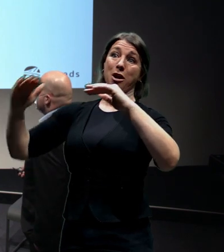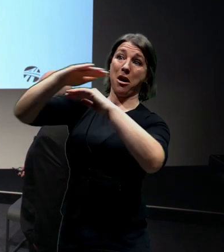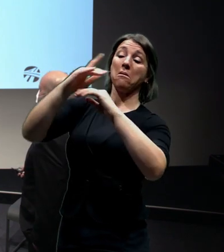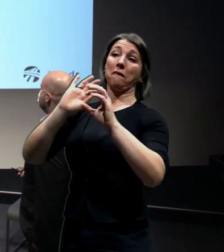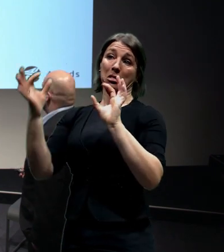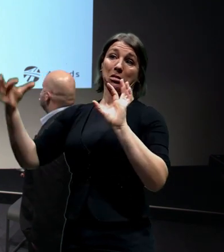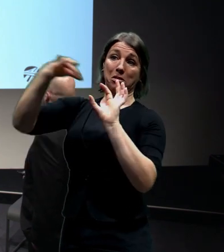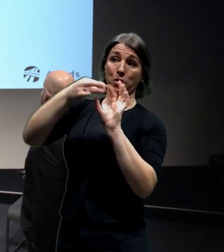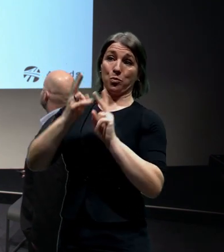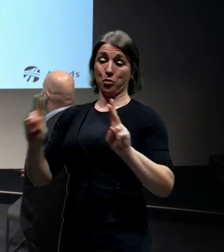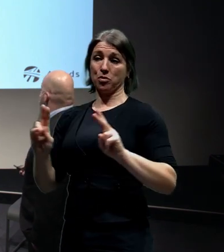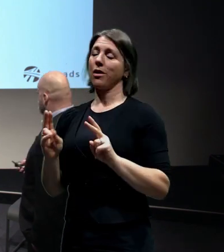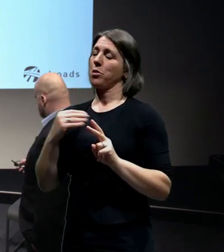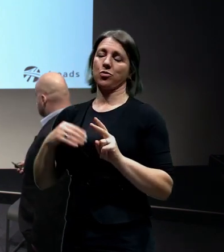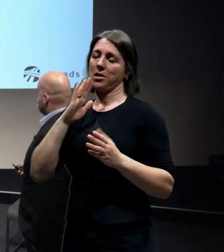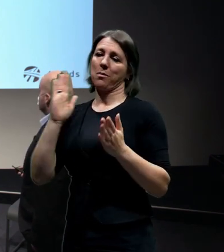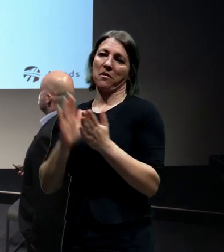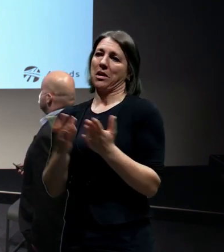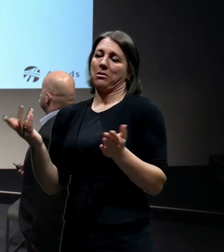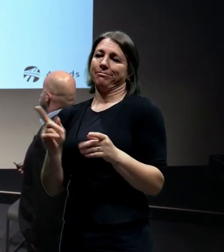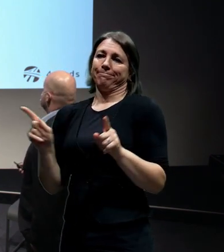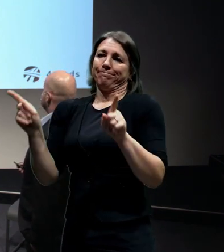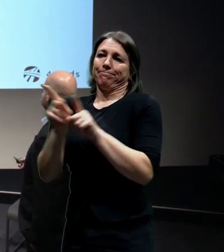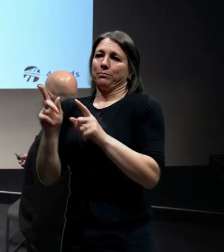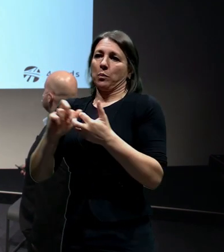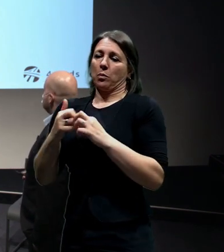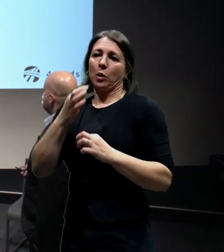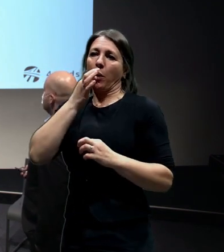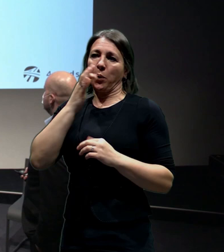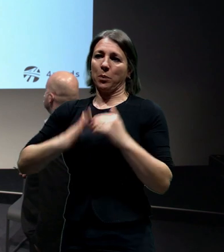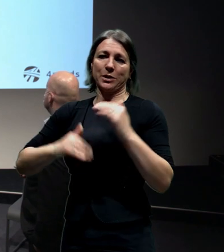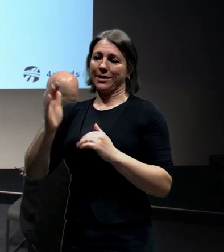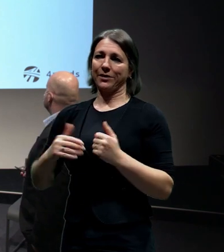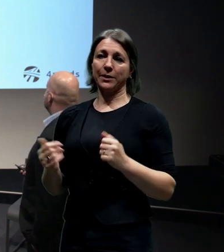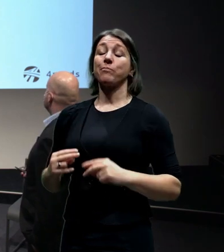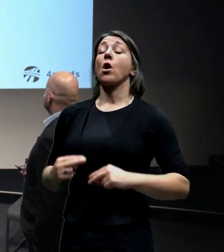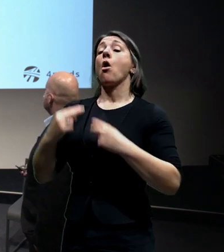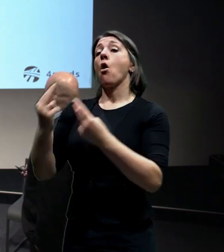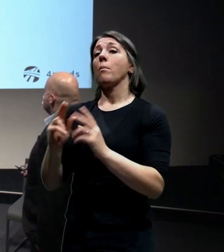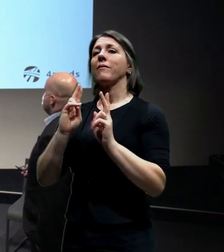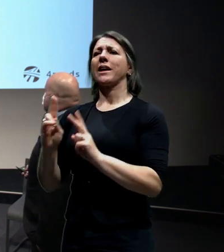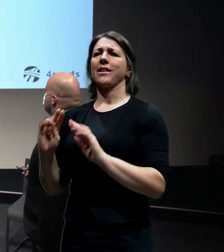navzájem těma rampama. Bohužel se nám to nepodařilo. Varianta 9.